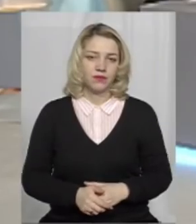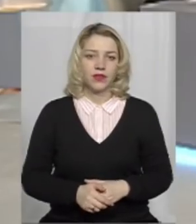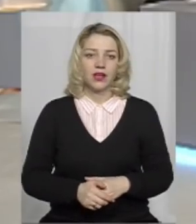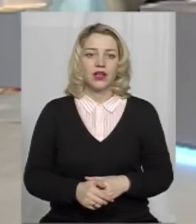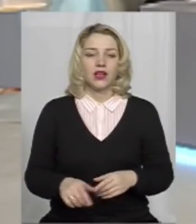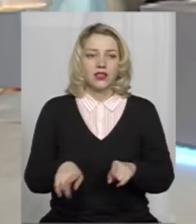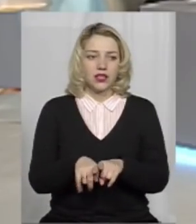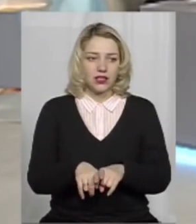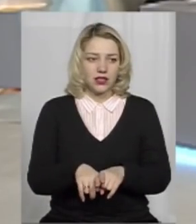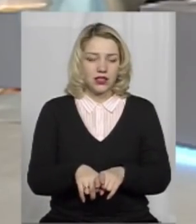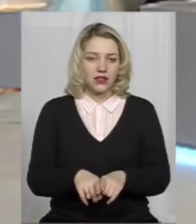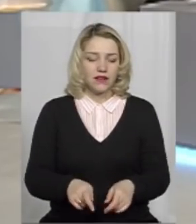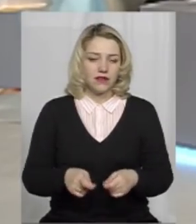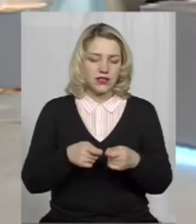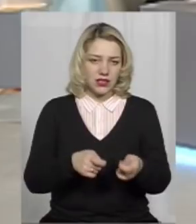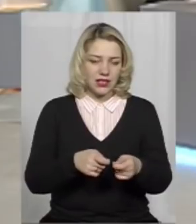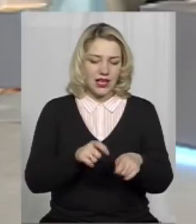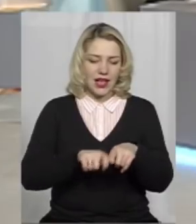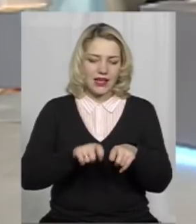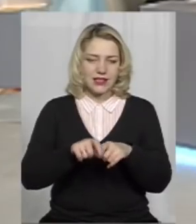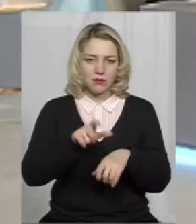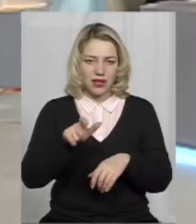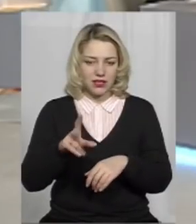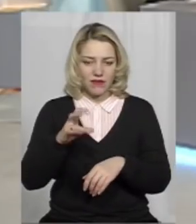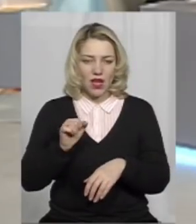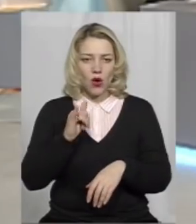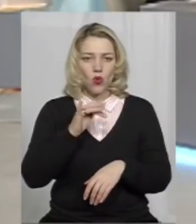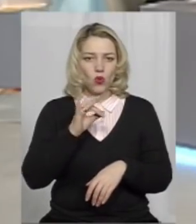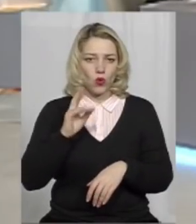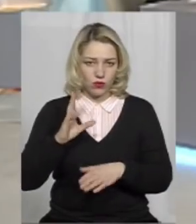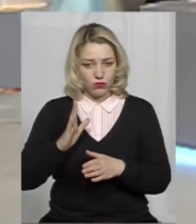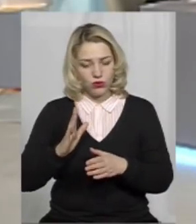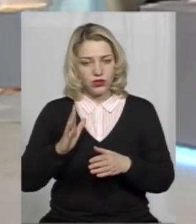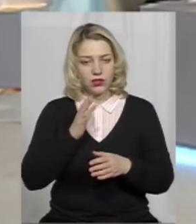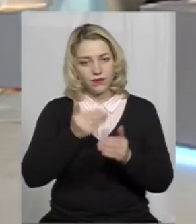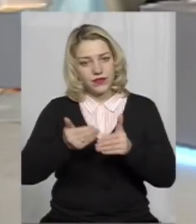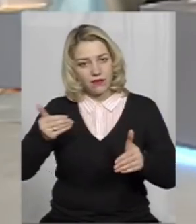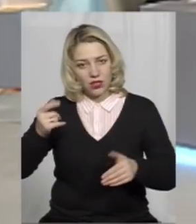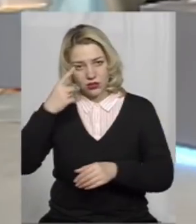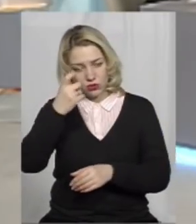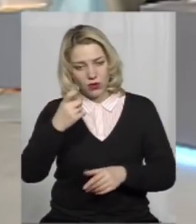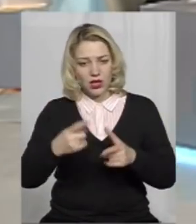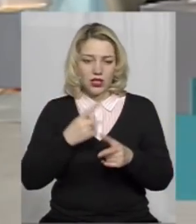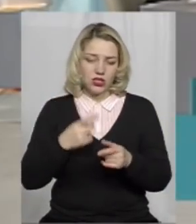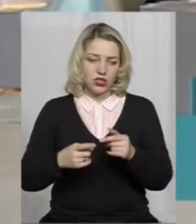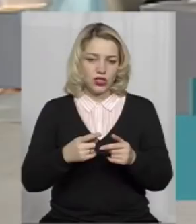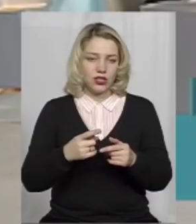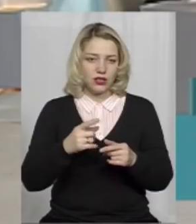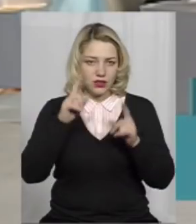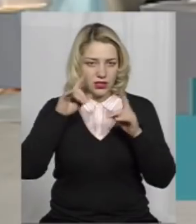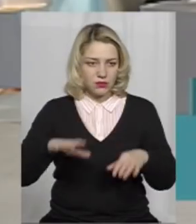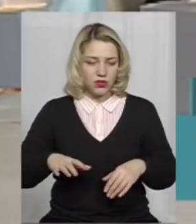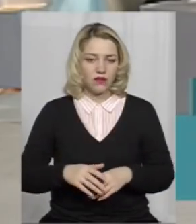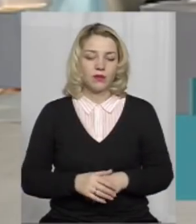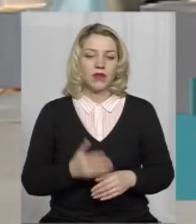такі візити експертів на урок будуть попереджати завчасно? Чи це несподівані будуть? Так. Хочу сказати, що за три дні